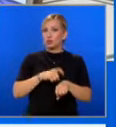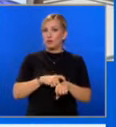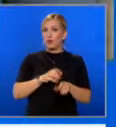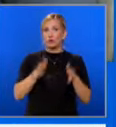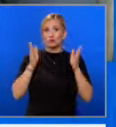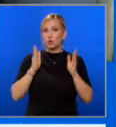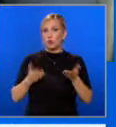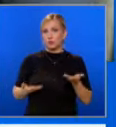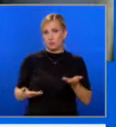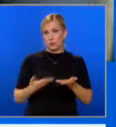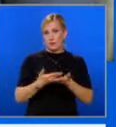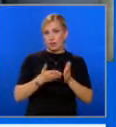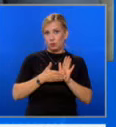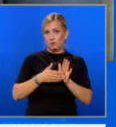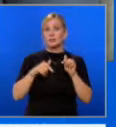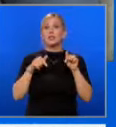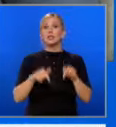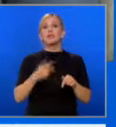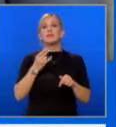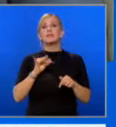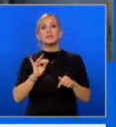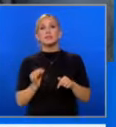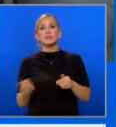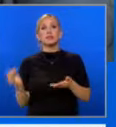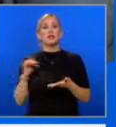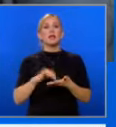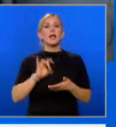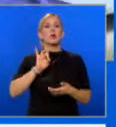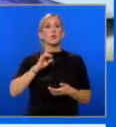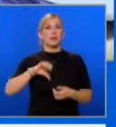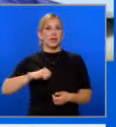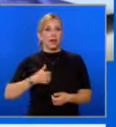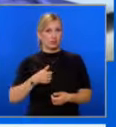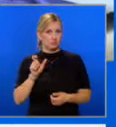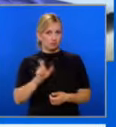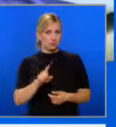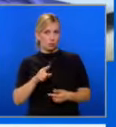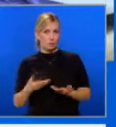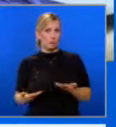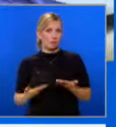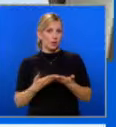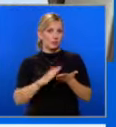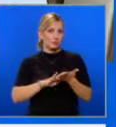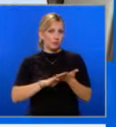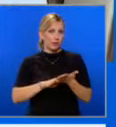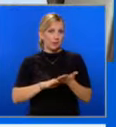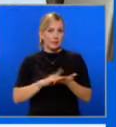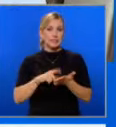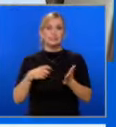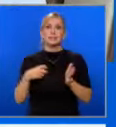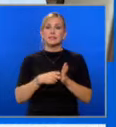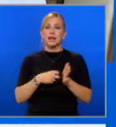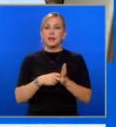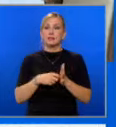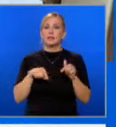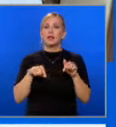подаване на документи за регистрация, тук в ЦИК пристигна Румен Иончев, който подаде документи за регистрация